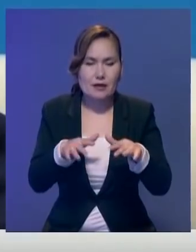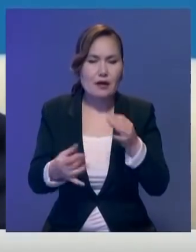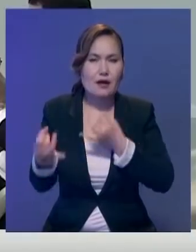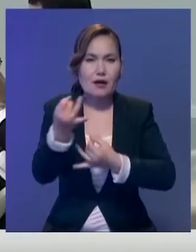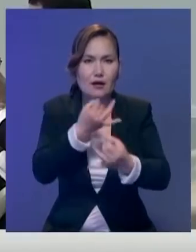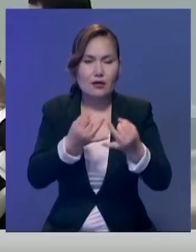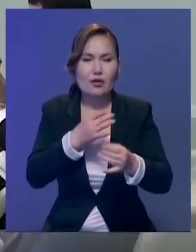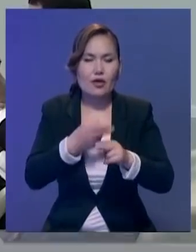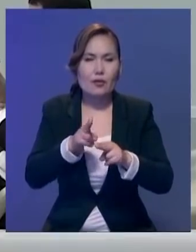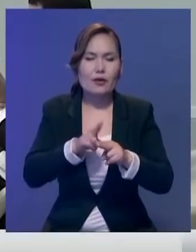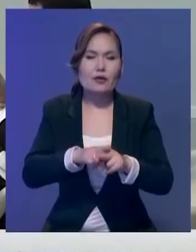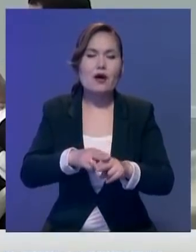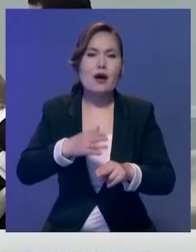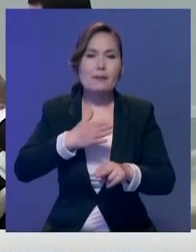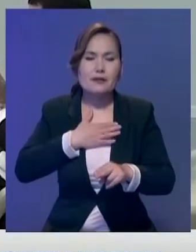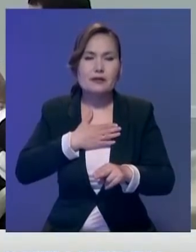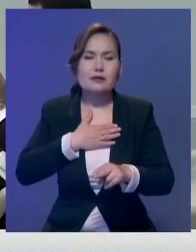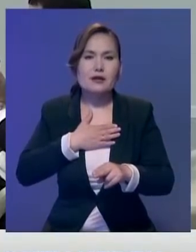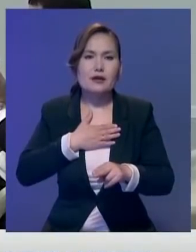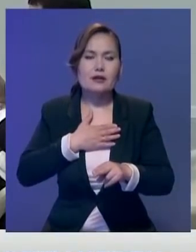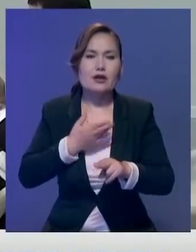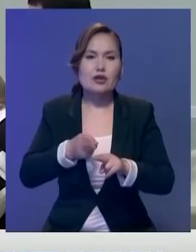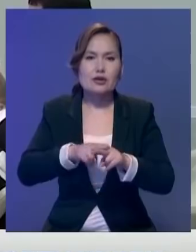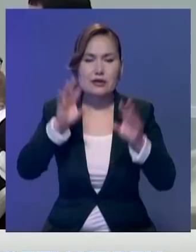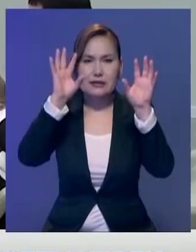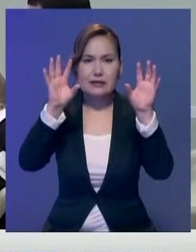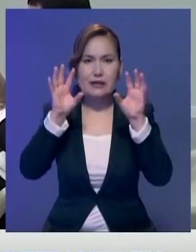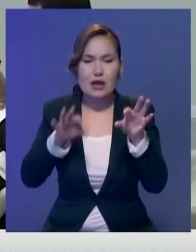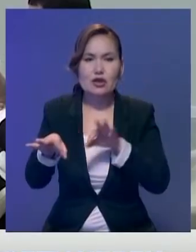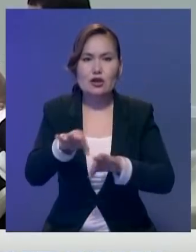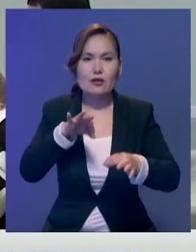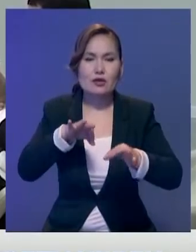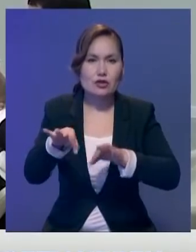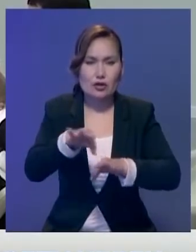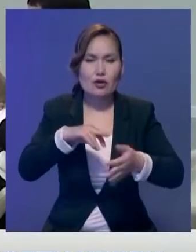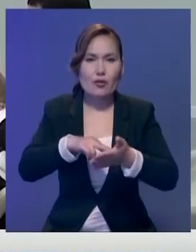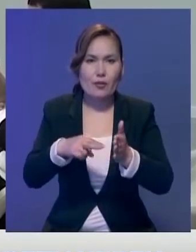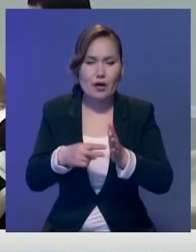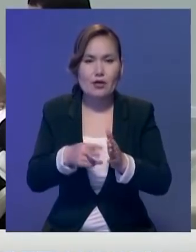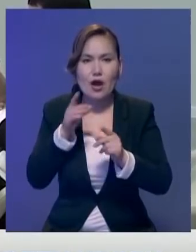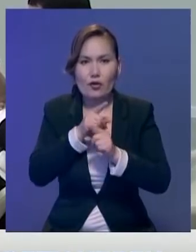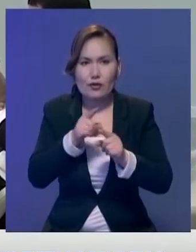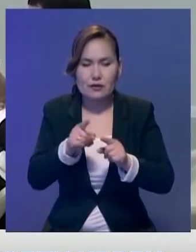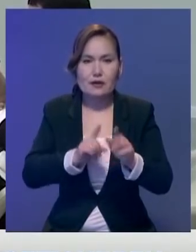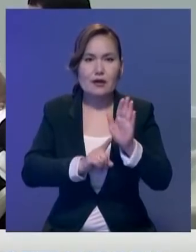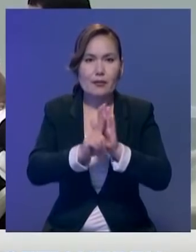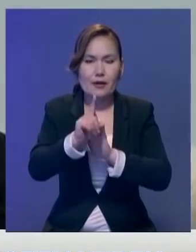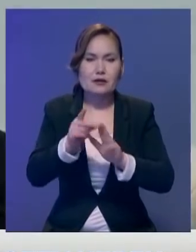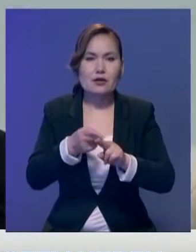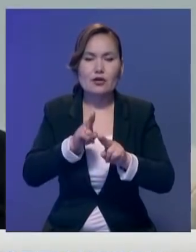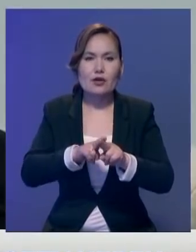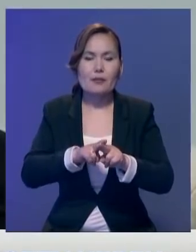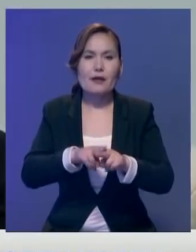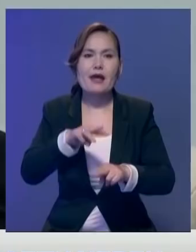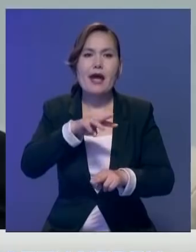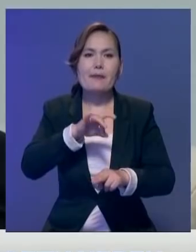үкіметке де кереді. Сондықтан бұл заң жоғалау жоспары бойынша осы вақытқа тұр. Егер жалпы мұна